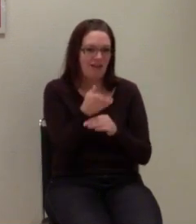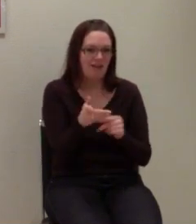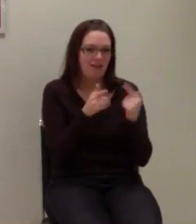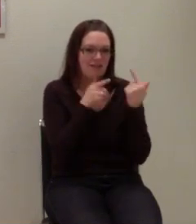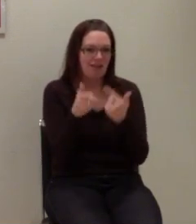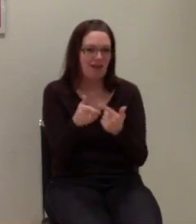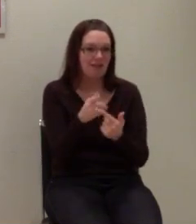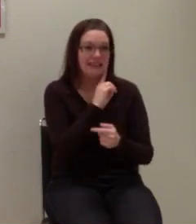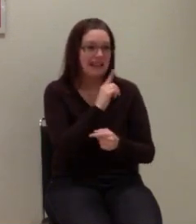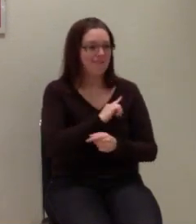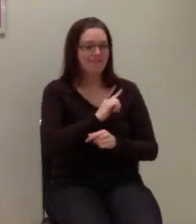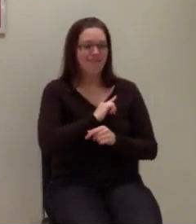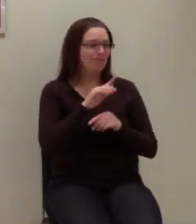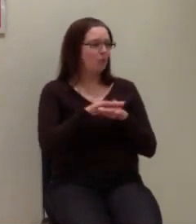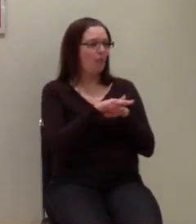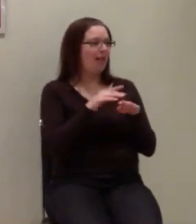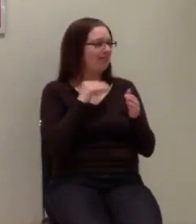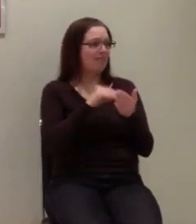Petra nicht? Ja, okay.